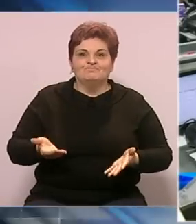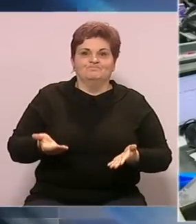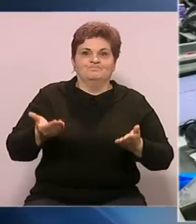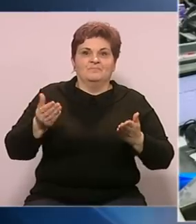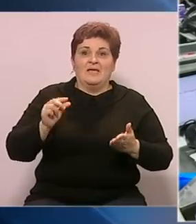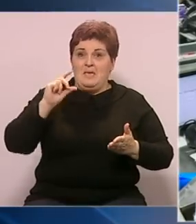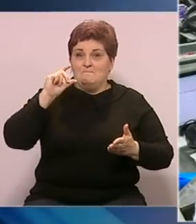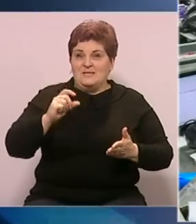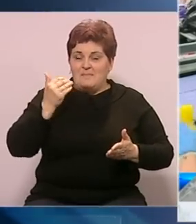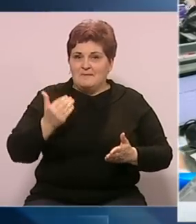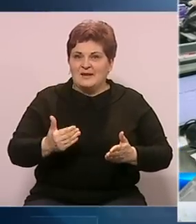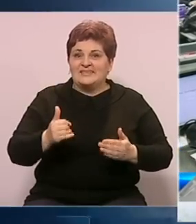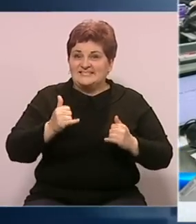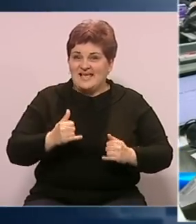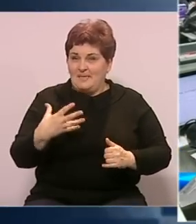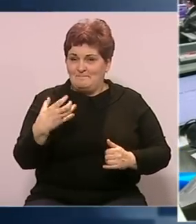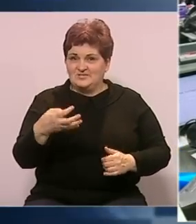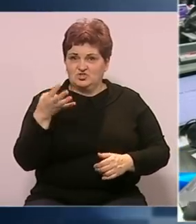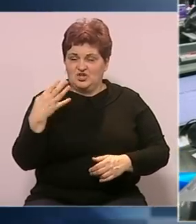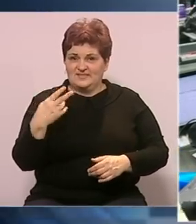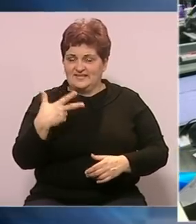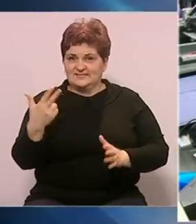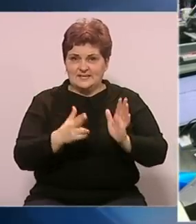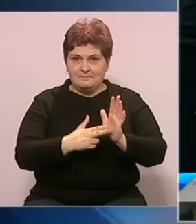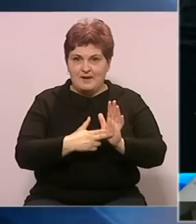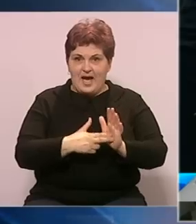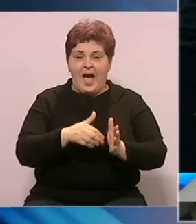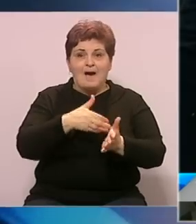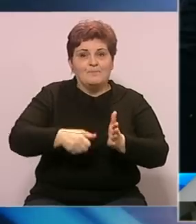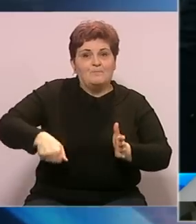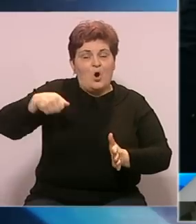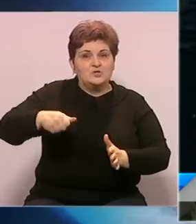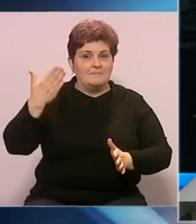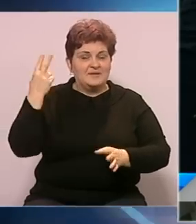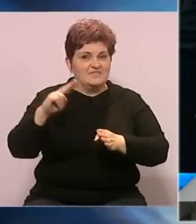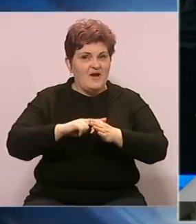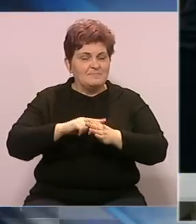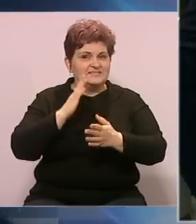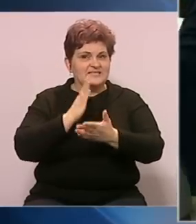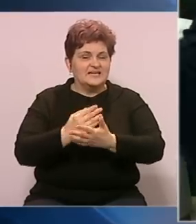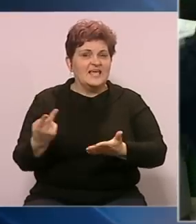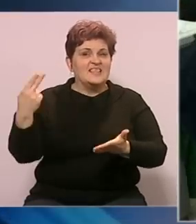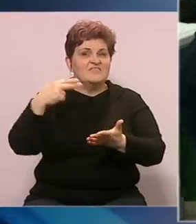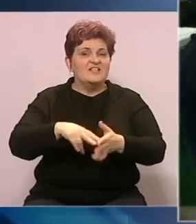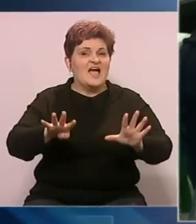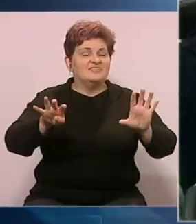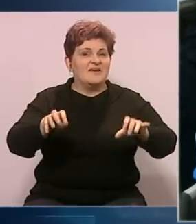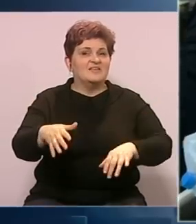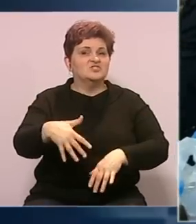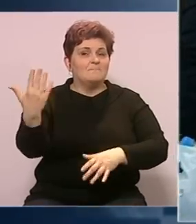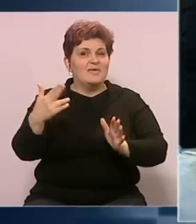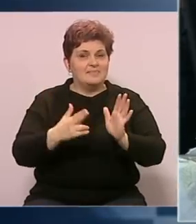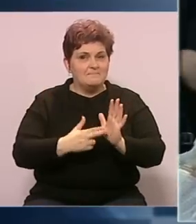Minimalac trenutno iznosi 543 marke, a potrošačka korpa prije dva mjeseca iznosila je 2905